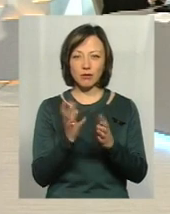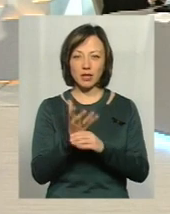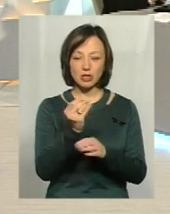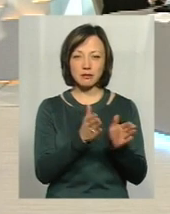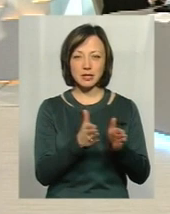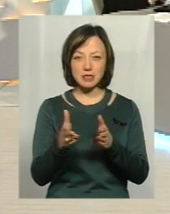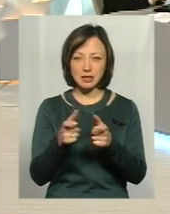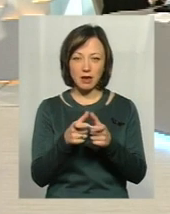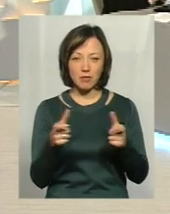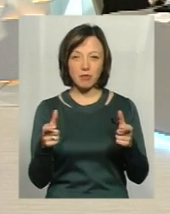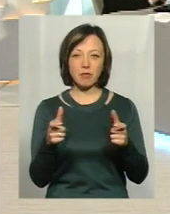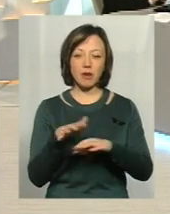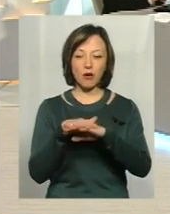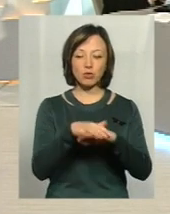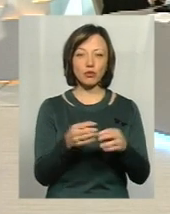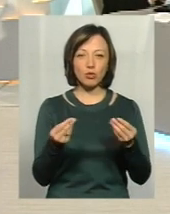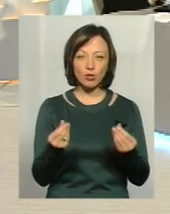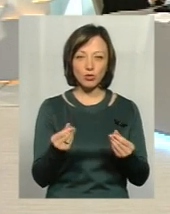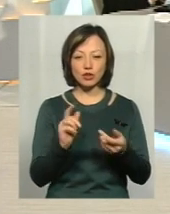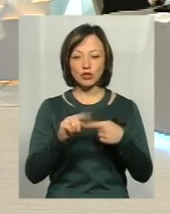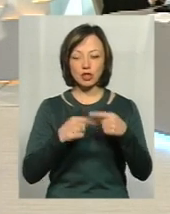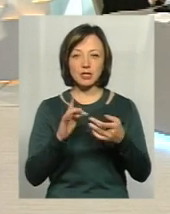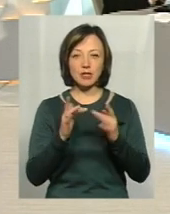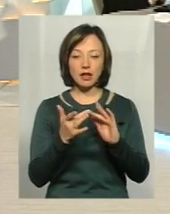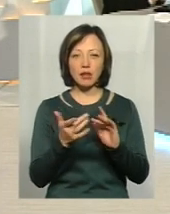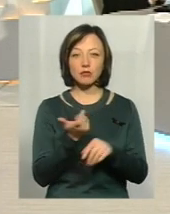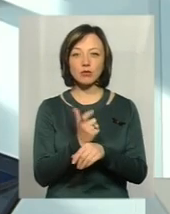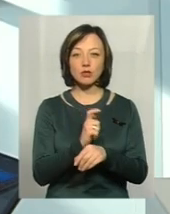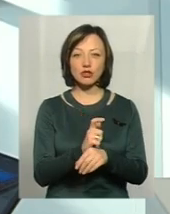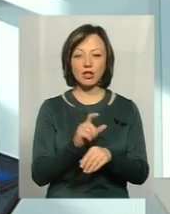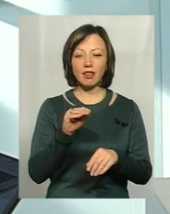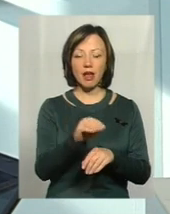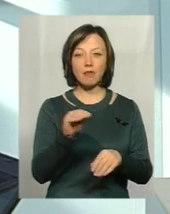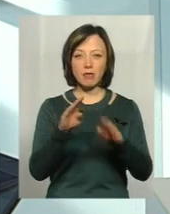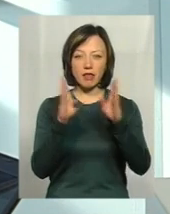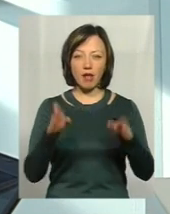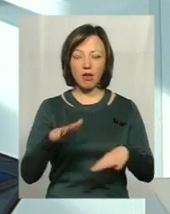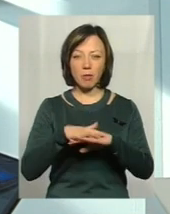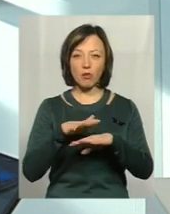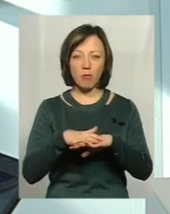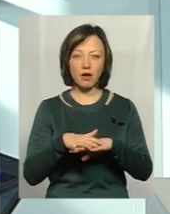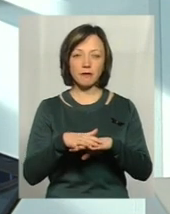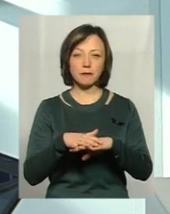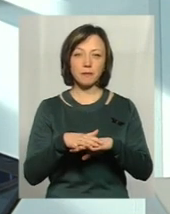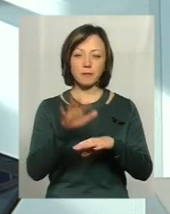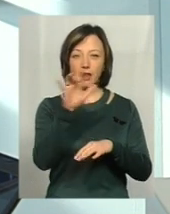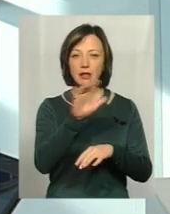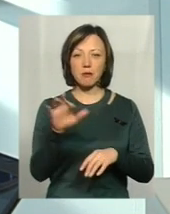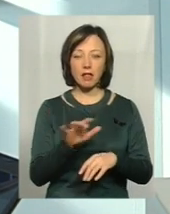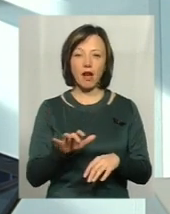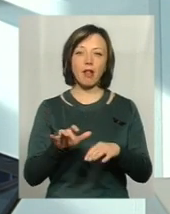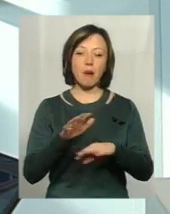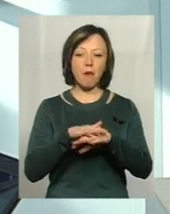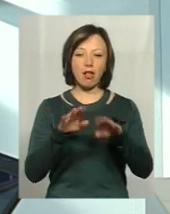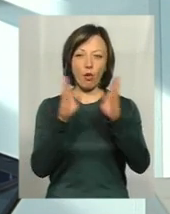системами, системами перерахунку коштів через інтернет. Тут більше терміналів, більше банкоматів. Тобто, у людини,